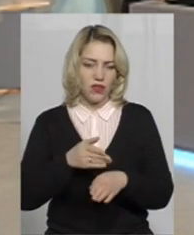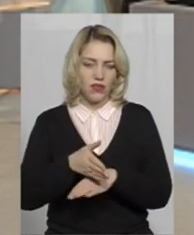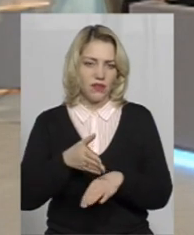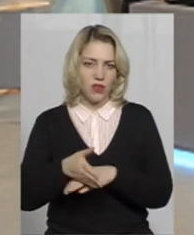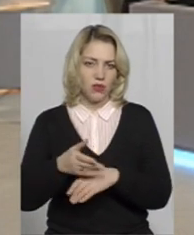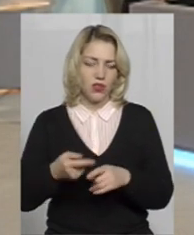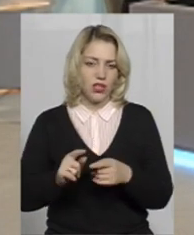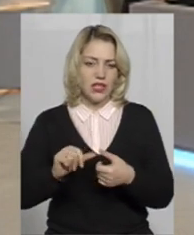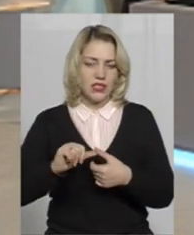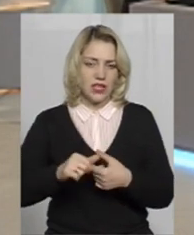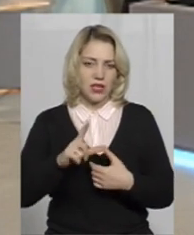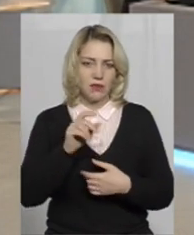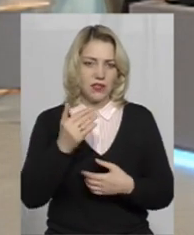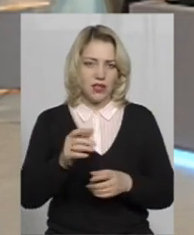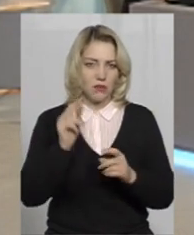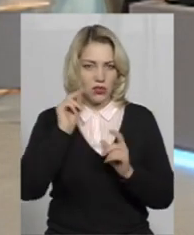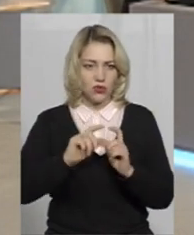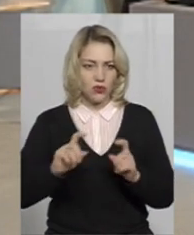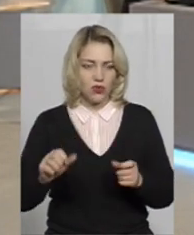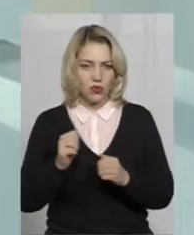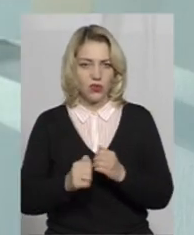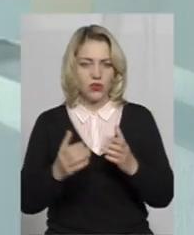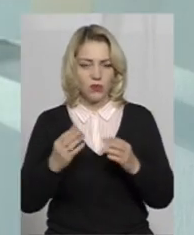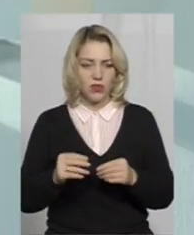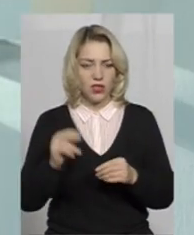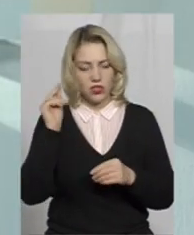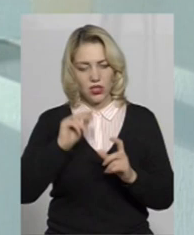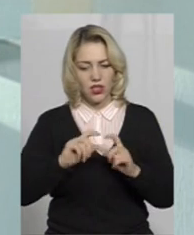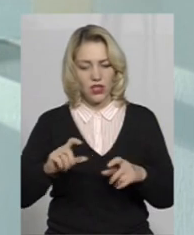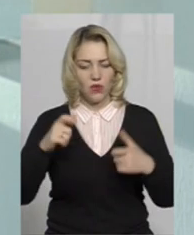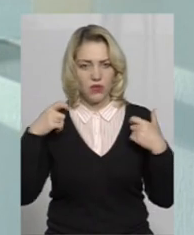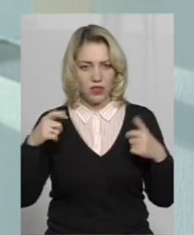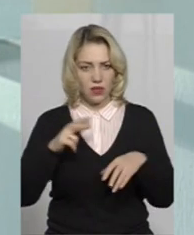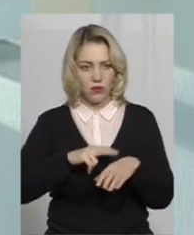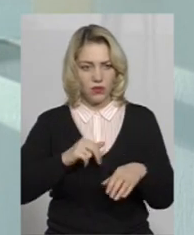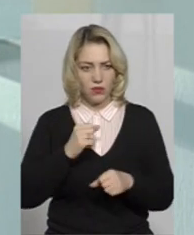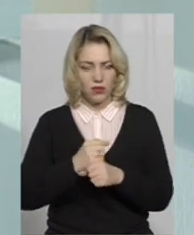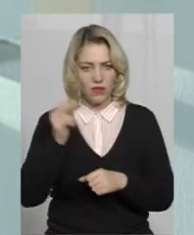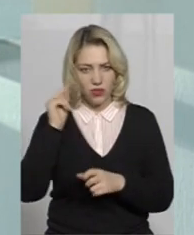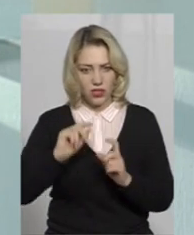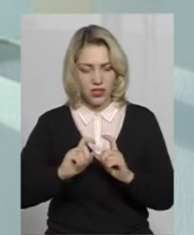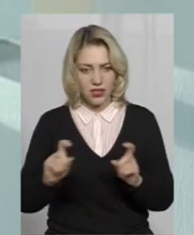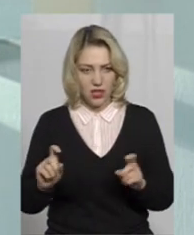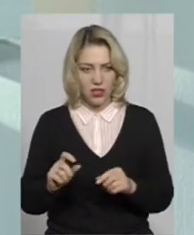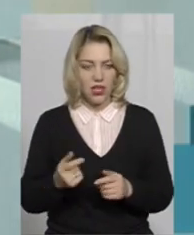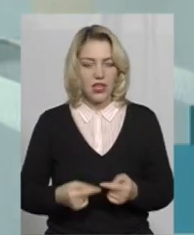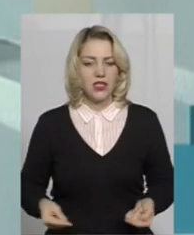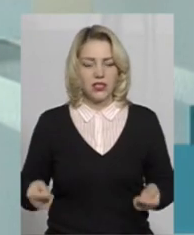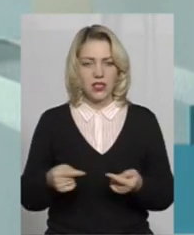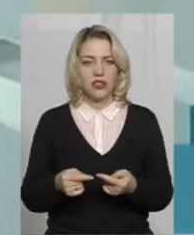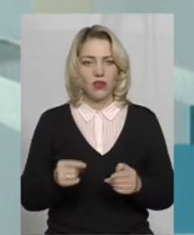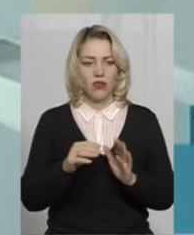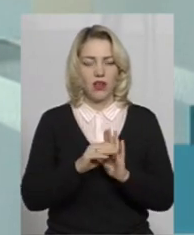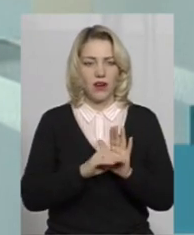закріплені за ними школи? Кожного дня шкільні офіцери поліції працюють у навчальних закладах. От згідно